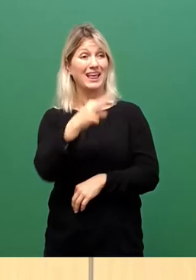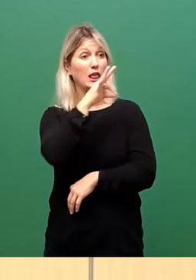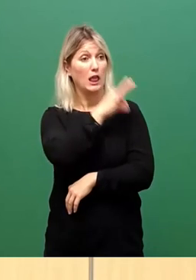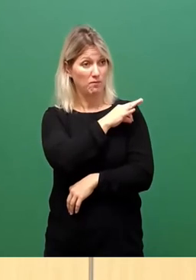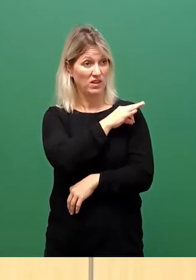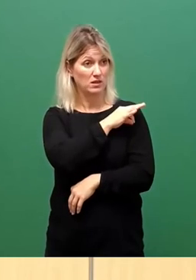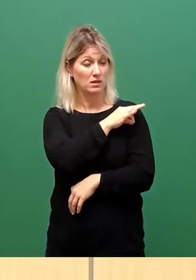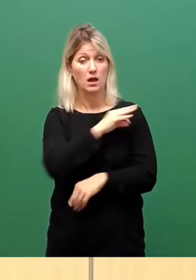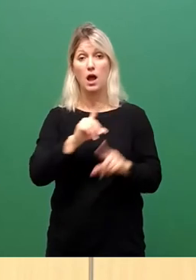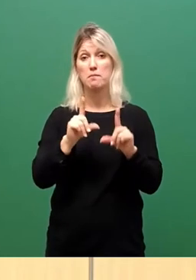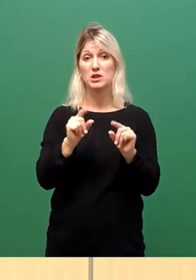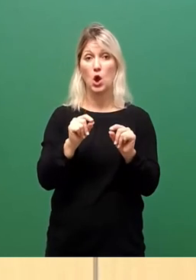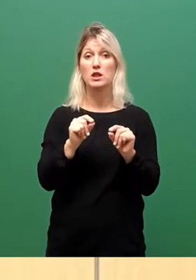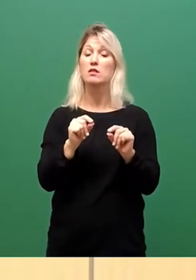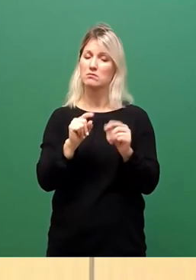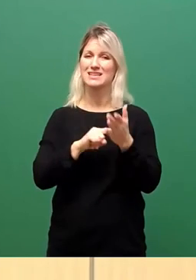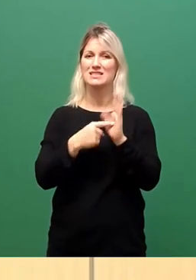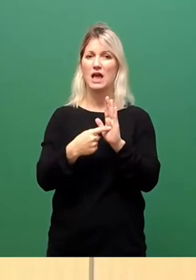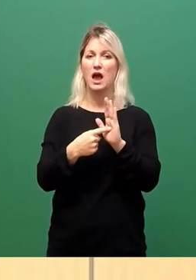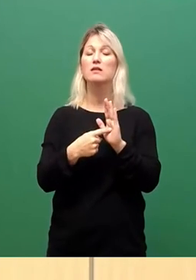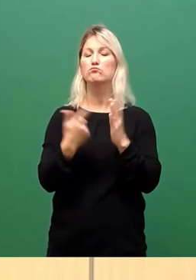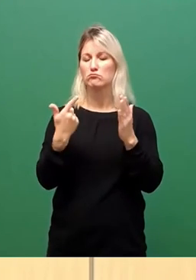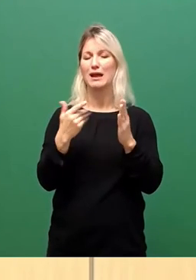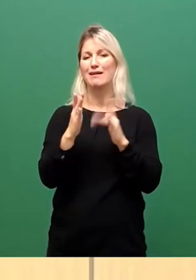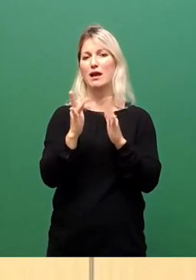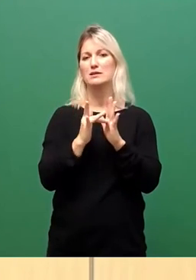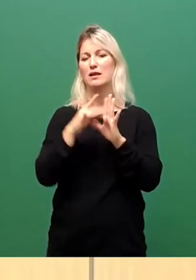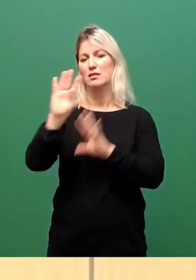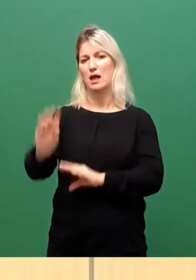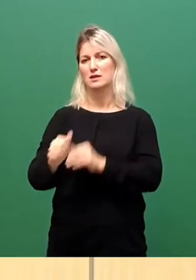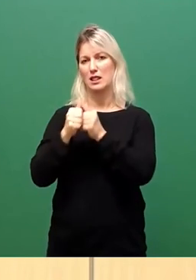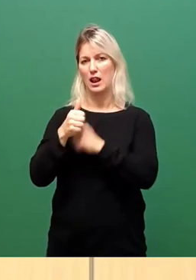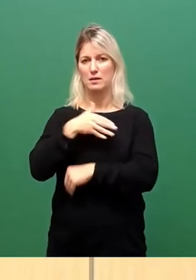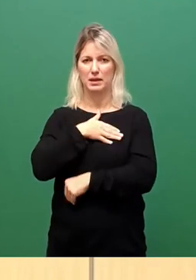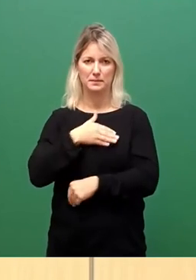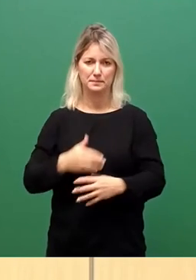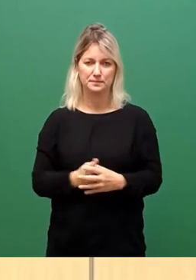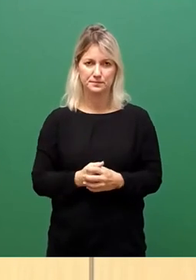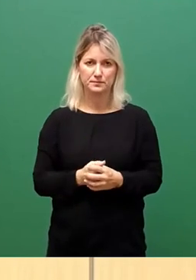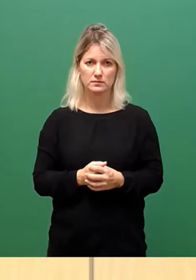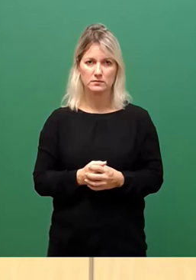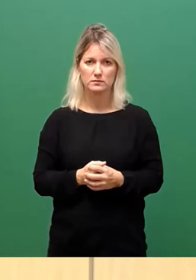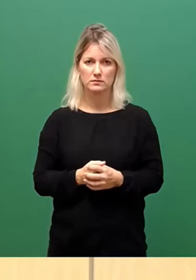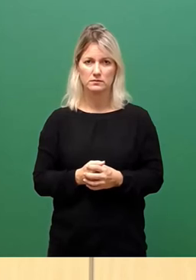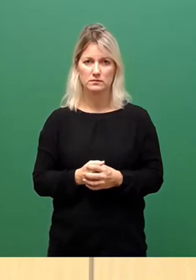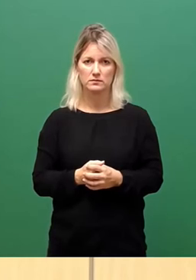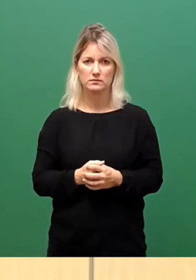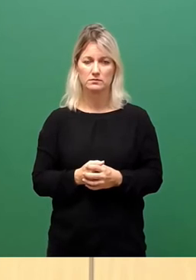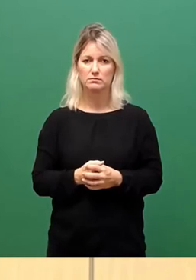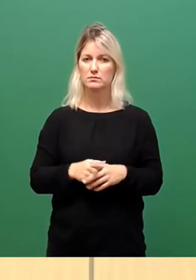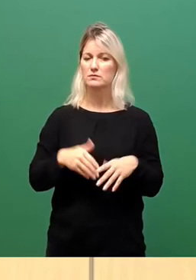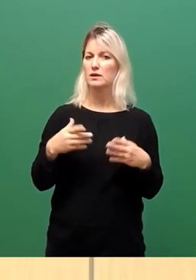ist Ausdruck christlicher Nächstenliebe. Er wird dich mit seinen fittigen Decken und deine